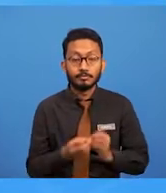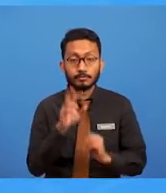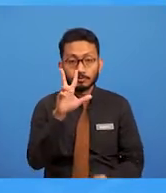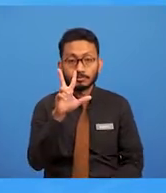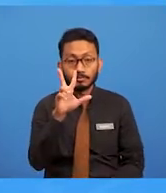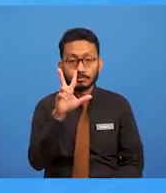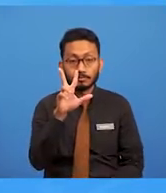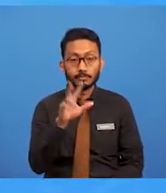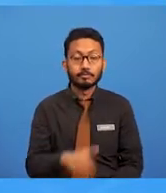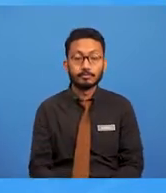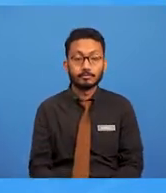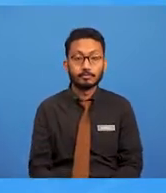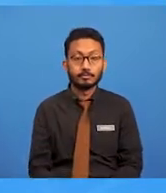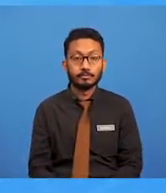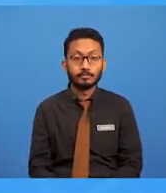Yang ketiga,